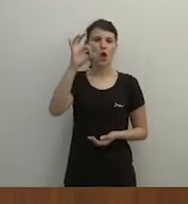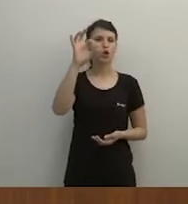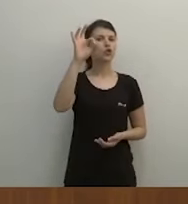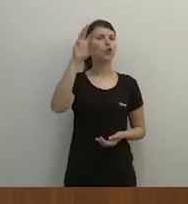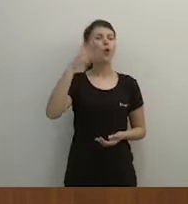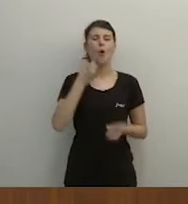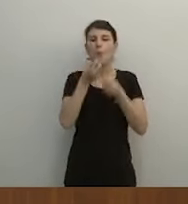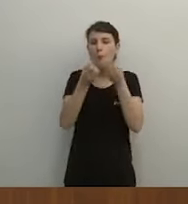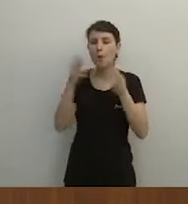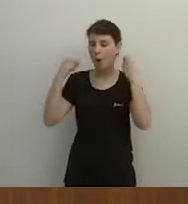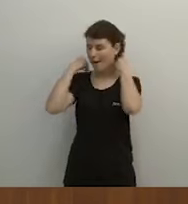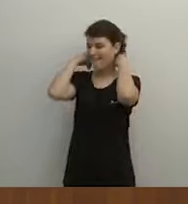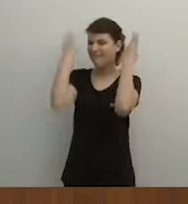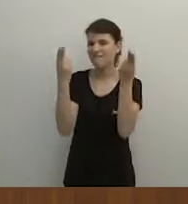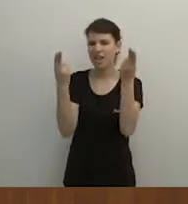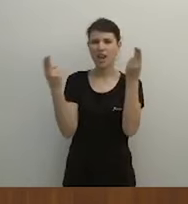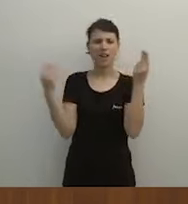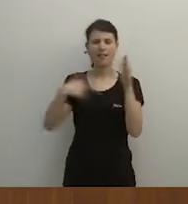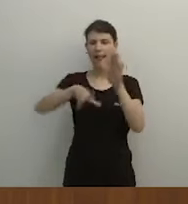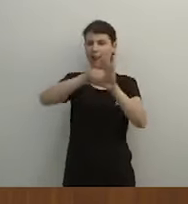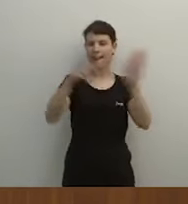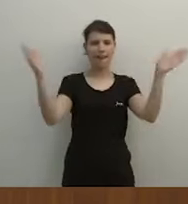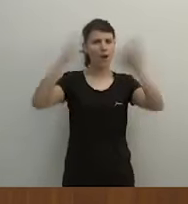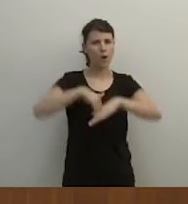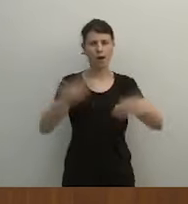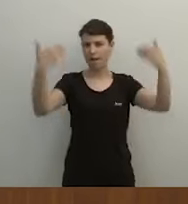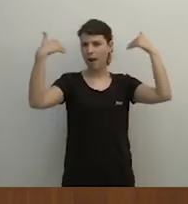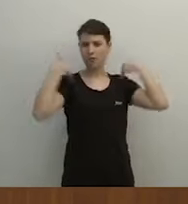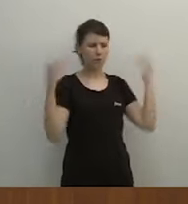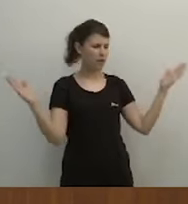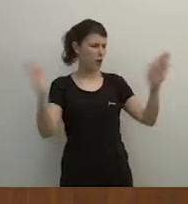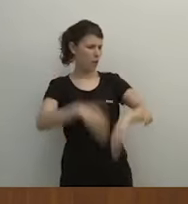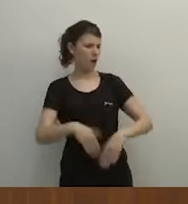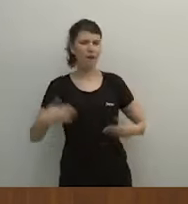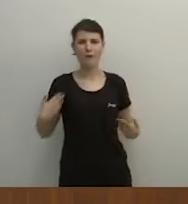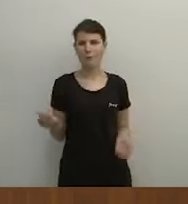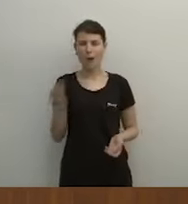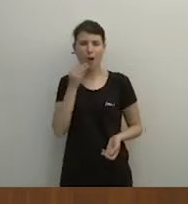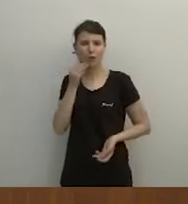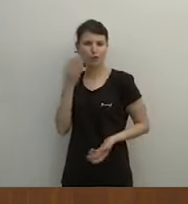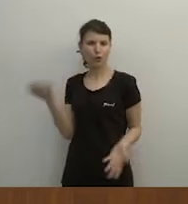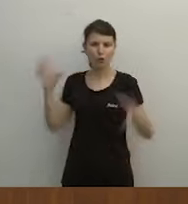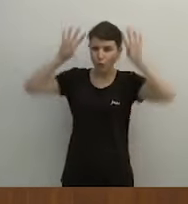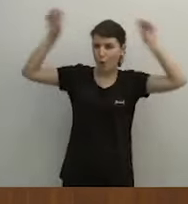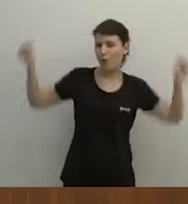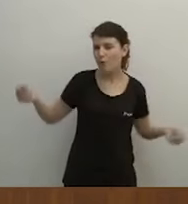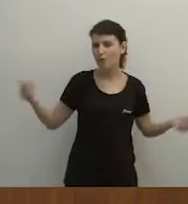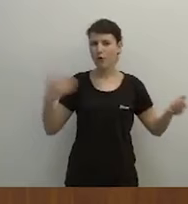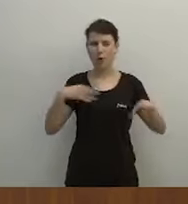desleal, rebelde, abandono de responsabilitat, bufón, dejación de funciones, desacato,